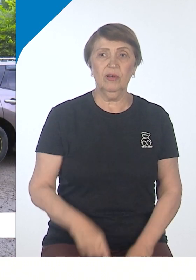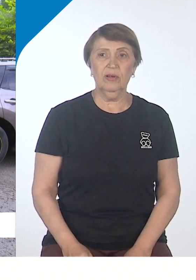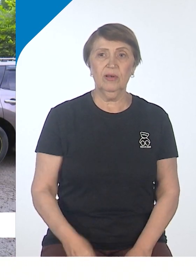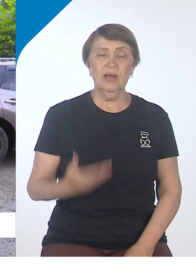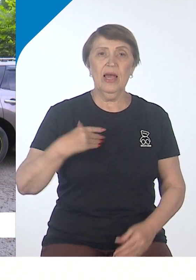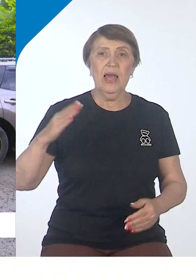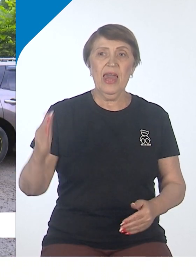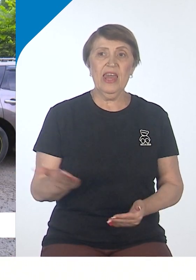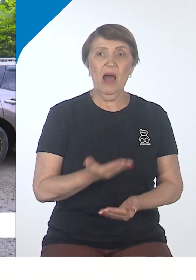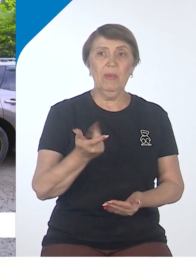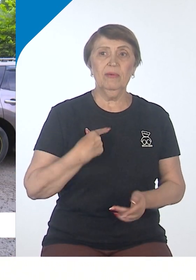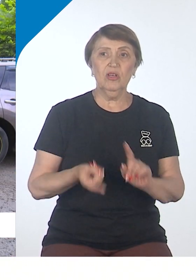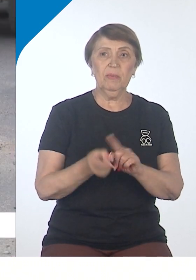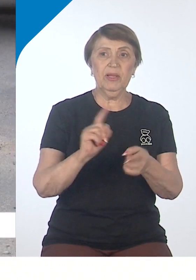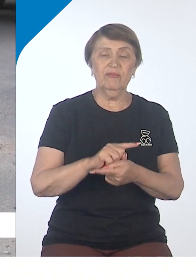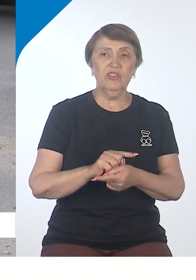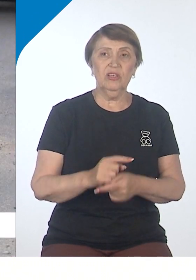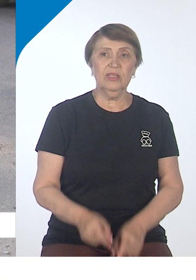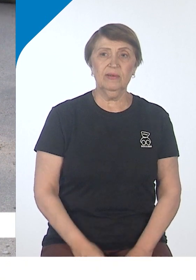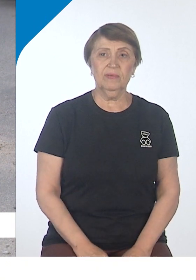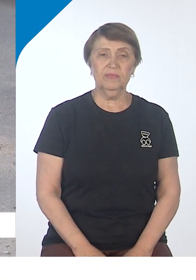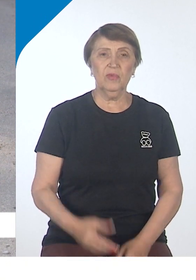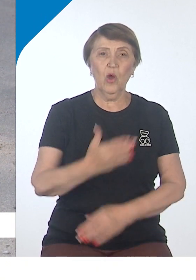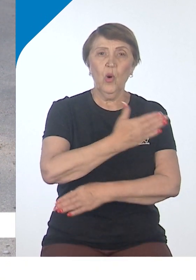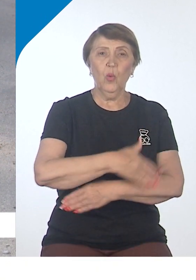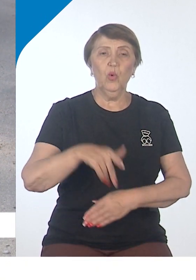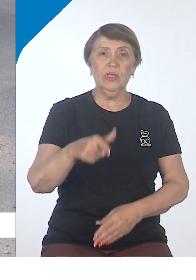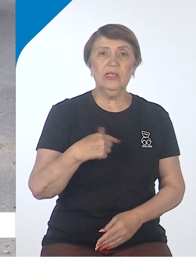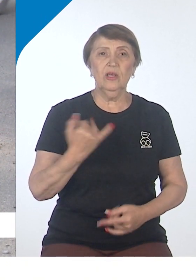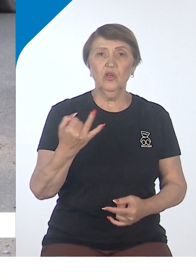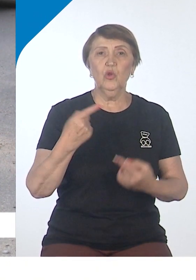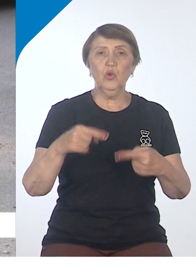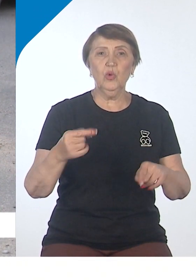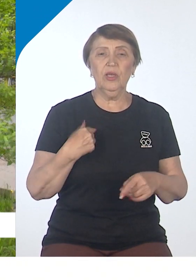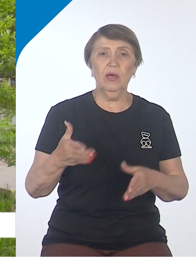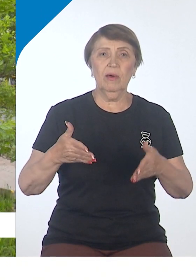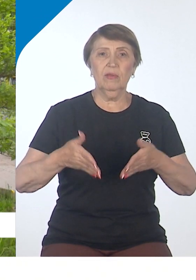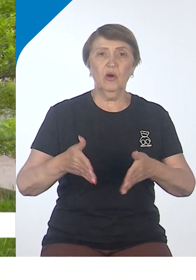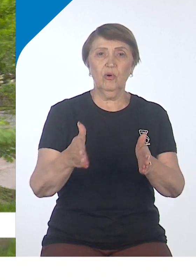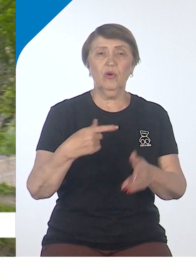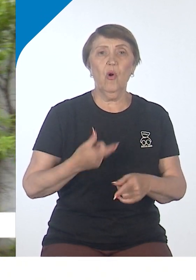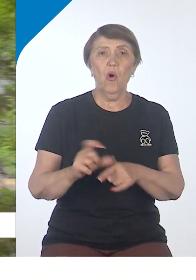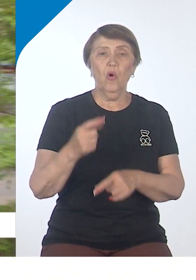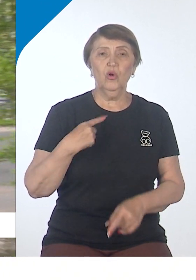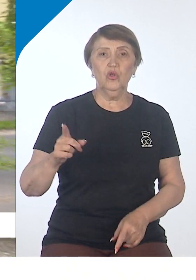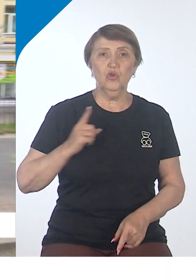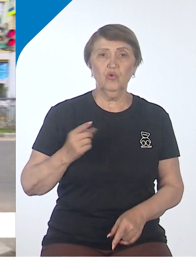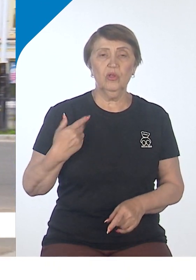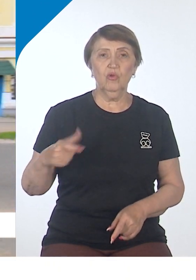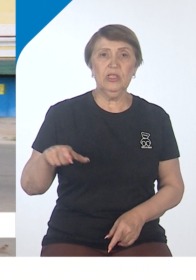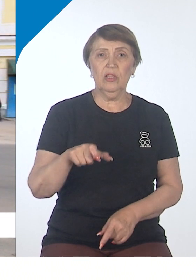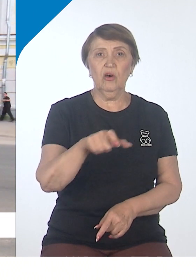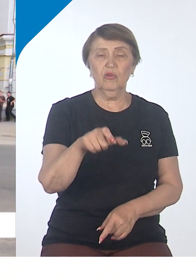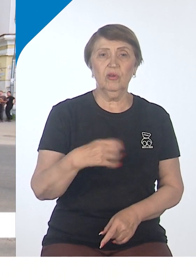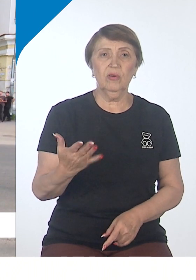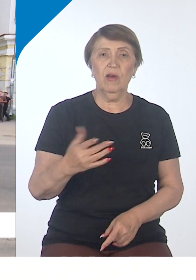с каждым днем все больше превращается в траншею. Улицы энтузиастов и другие магистрали тоже очень ждут дорожников. Вопросы